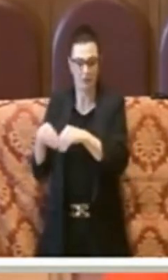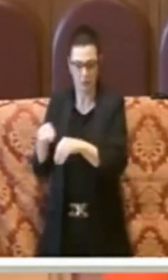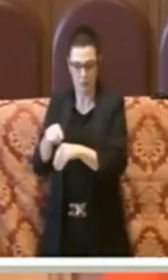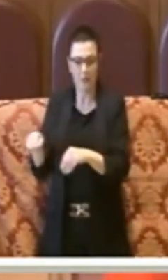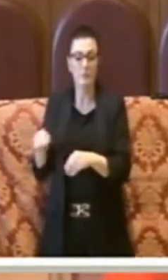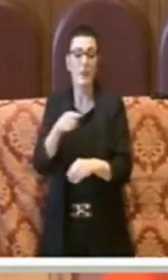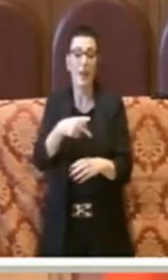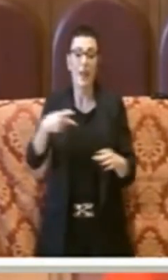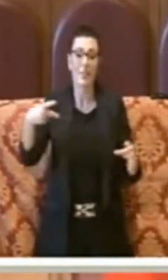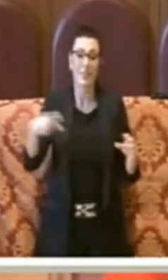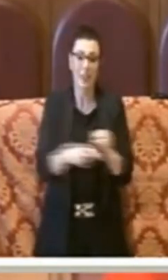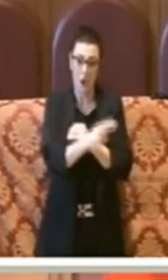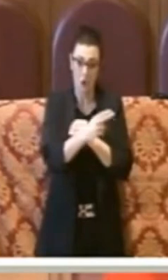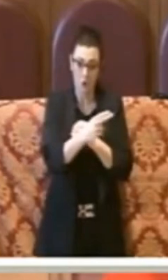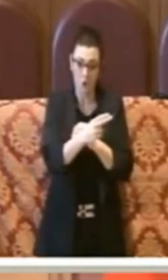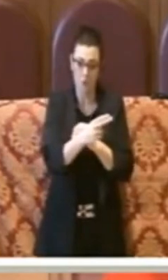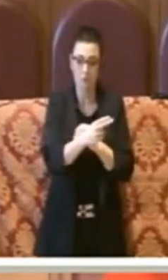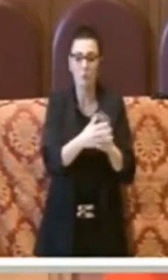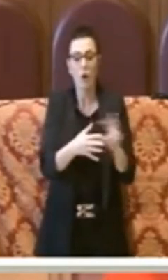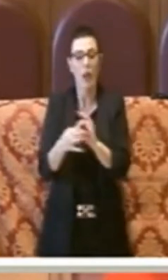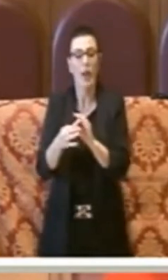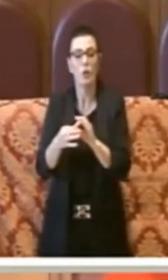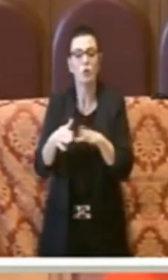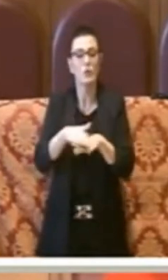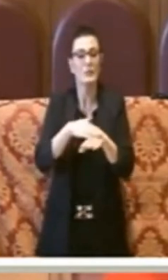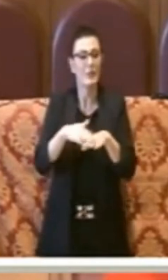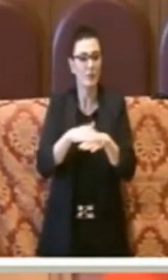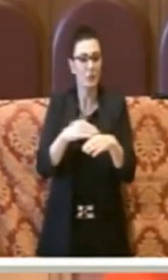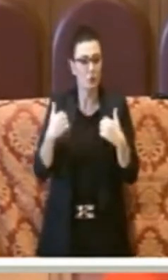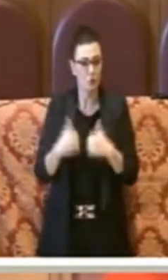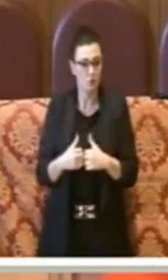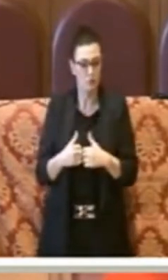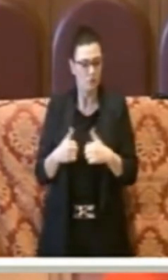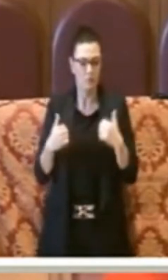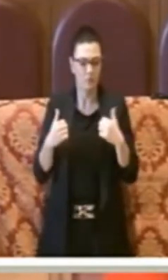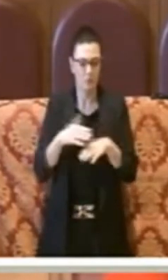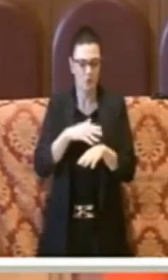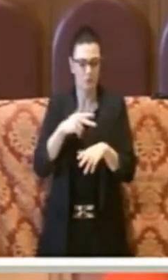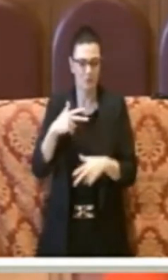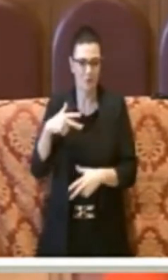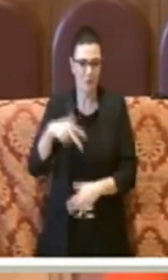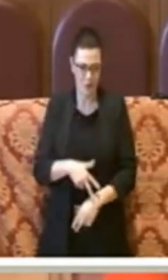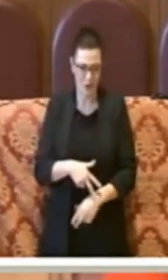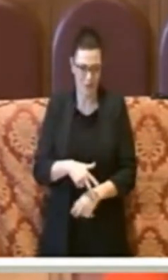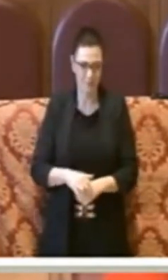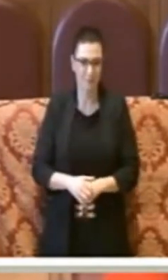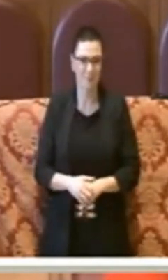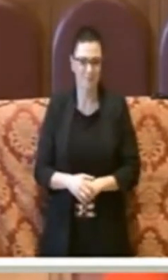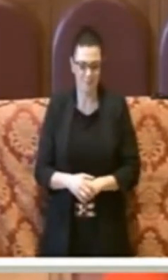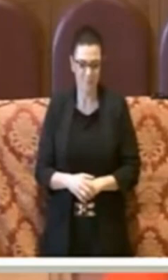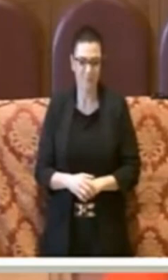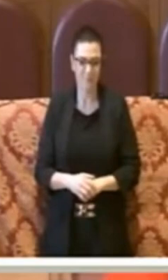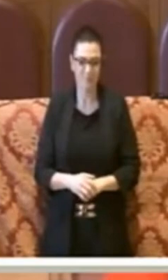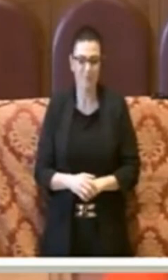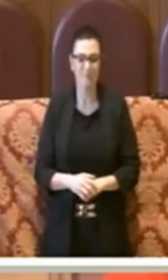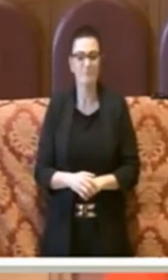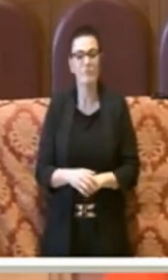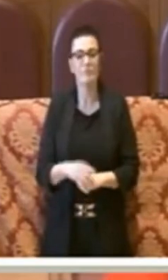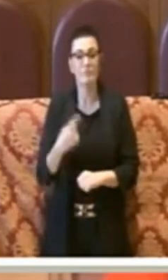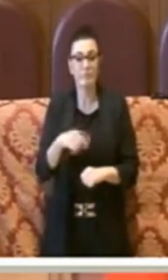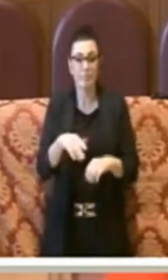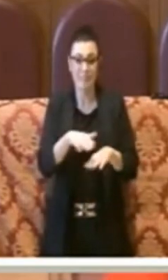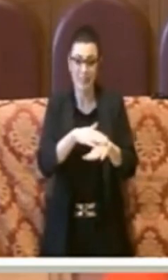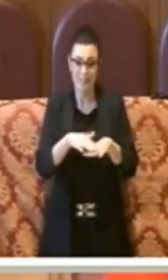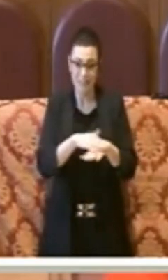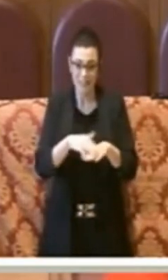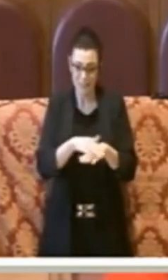sui servizi sociali. Allora, innanzitutto qui c'è una confusione abbastanza palese perché i servizi sociali vengono finanziati tramite il